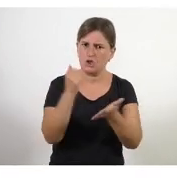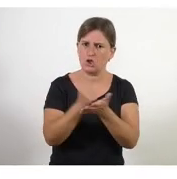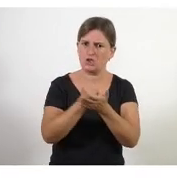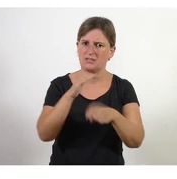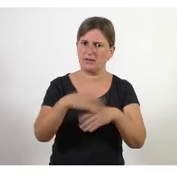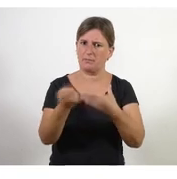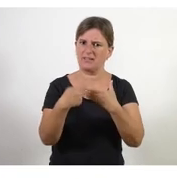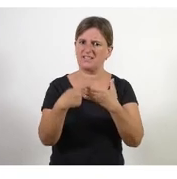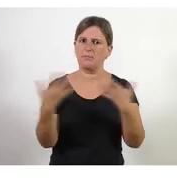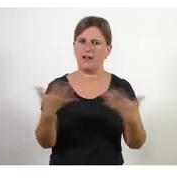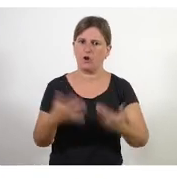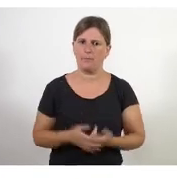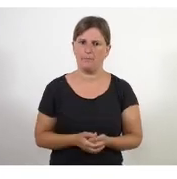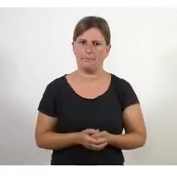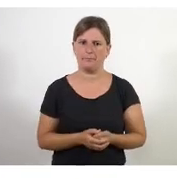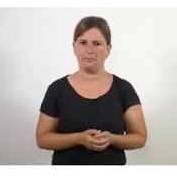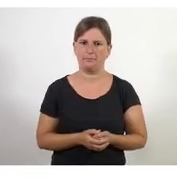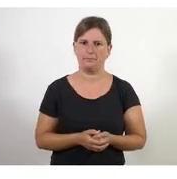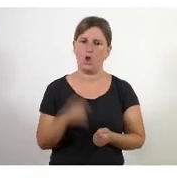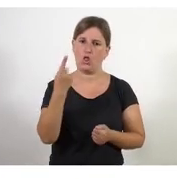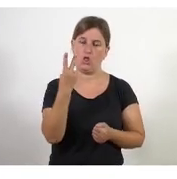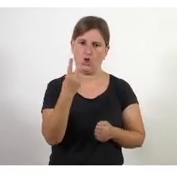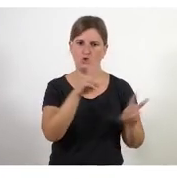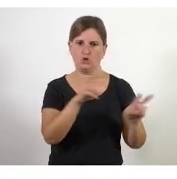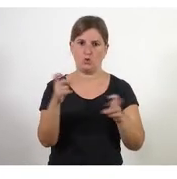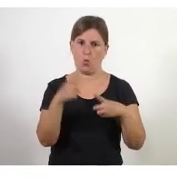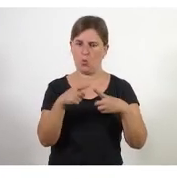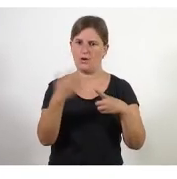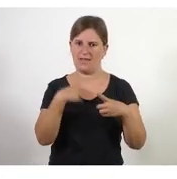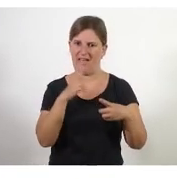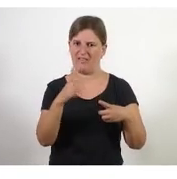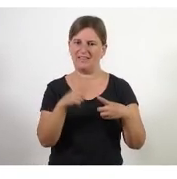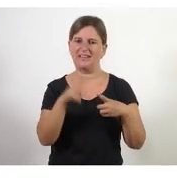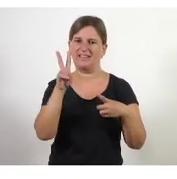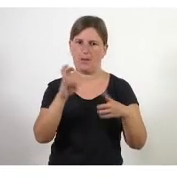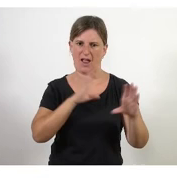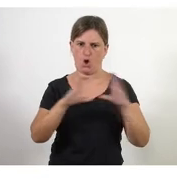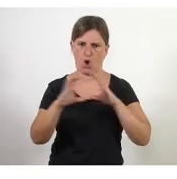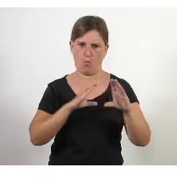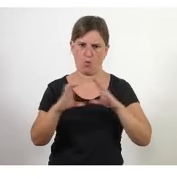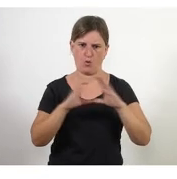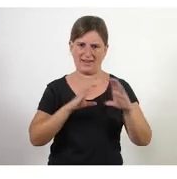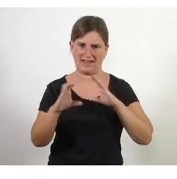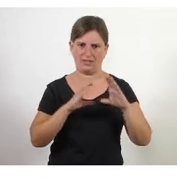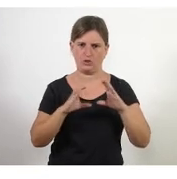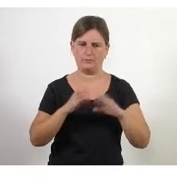i amb dos coses una ja ha sortit que és el tema de comunicació implica